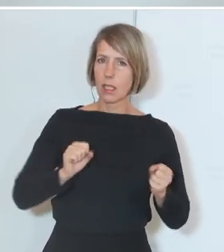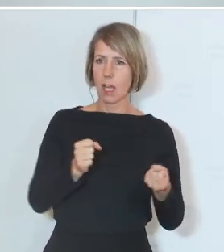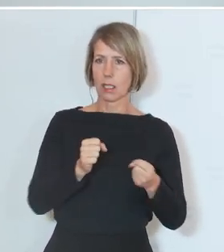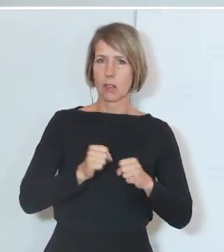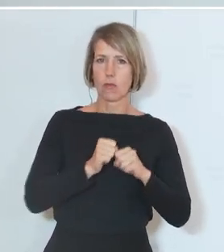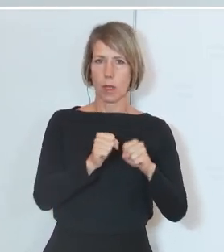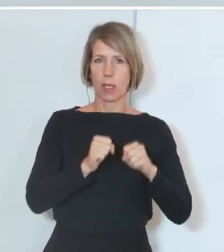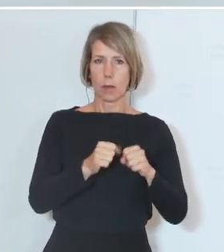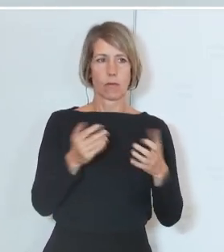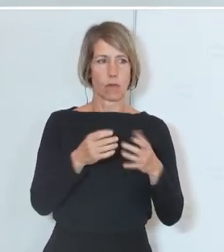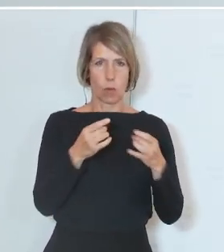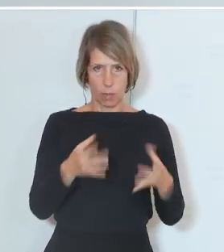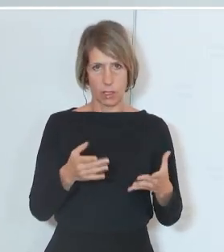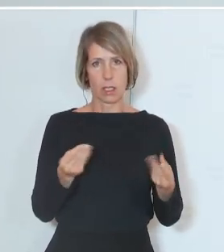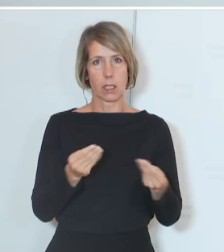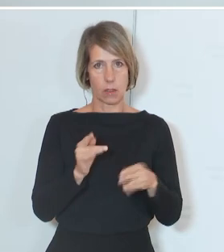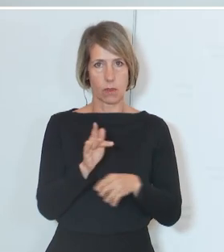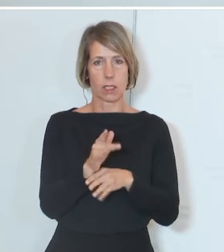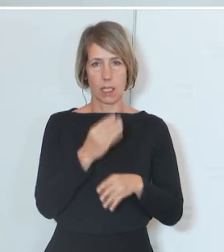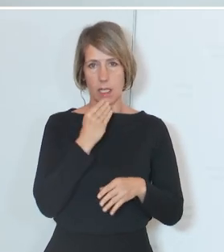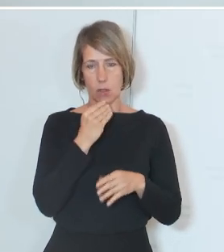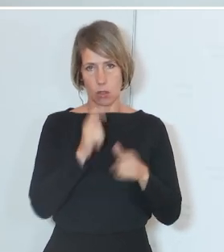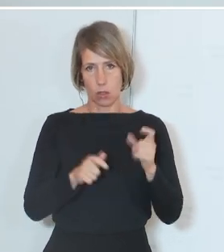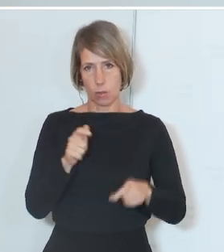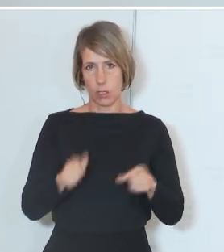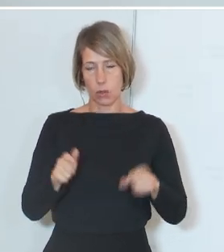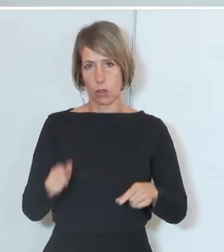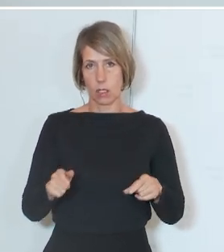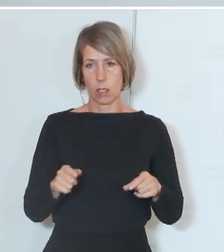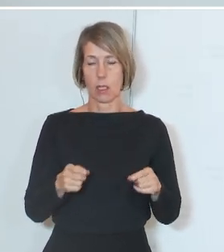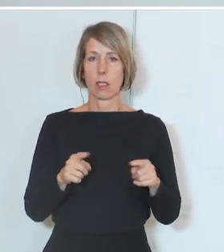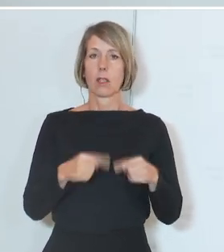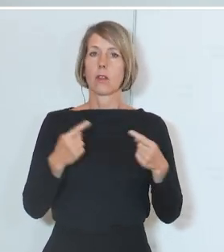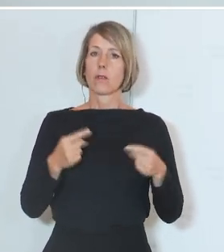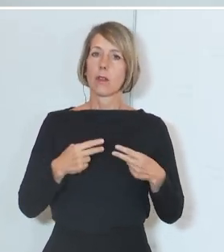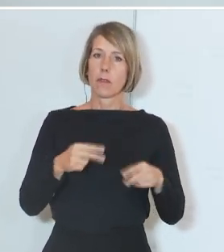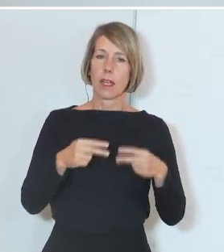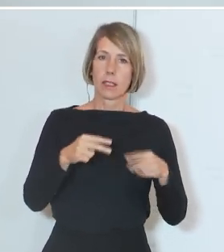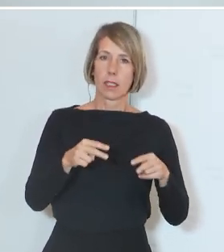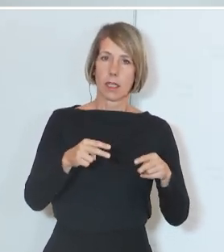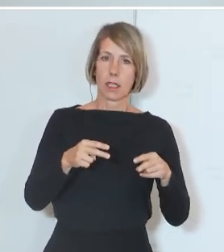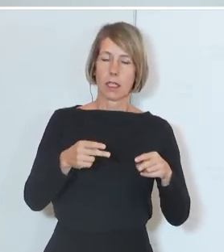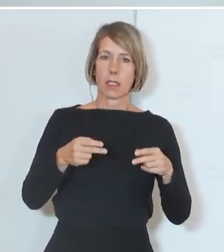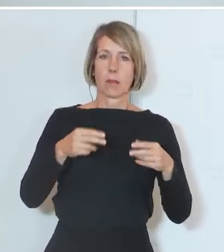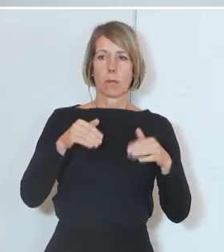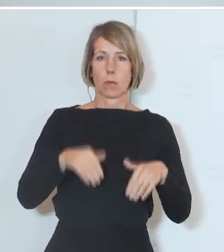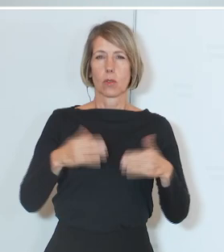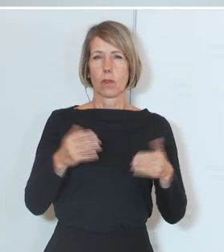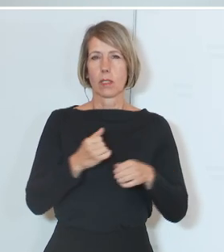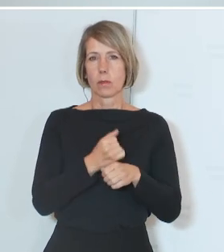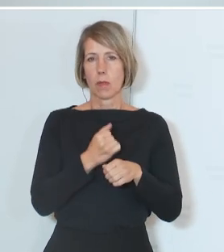wo immer er passiert. Wir setzen deshalb laufend weitere Schritte und ein für mich auch ganz wichtiger Schritt ist das